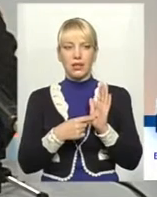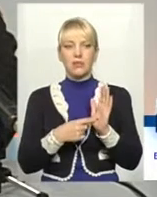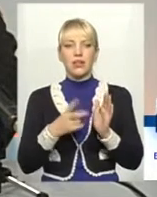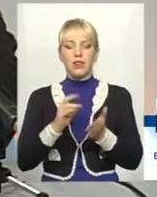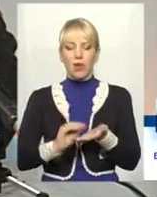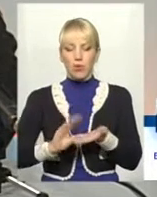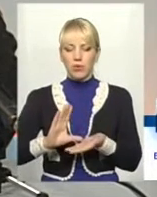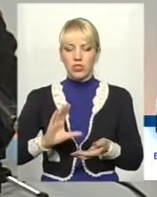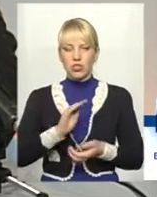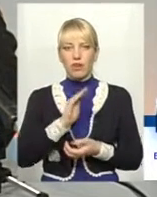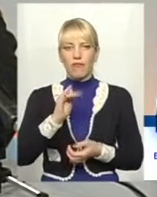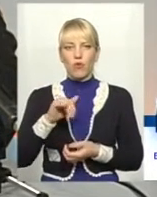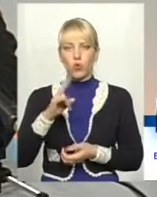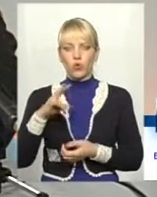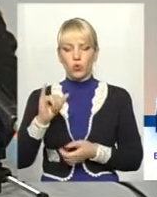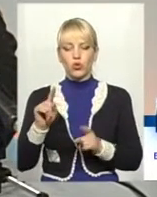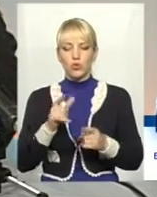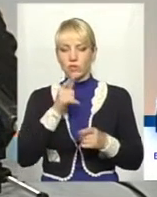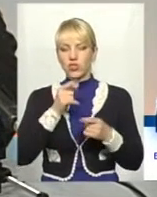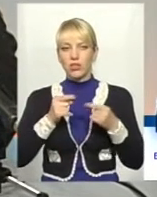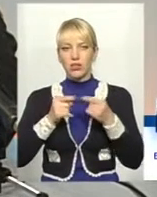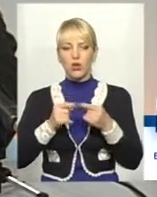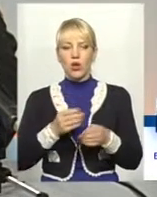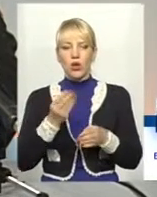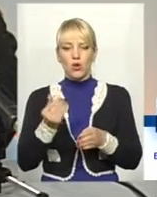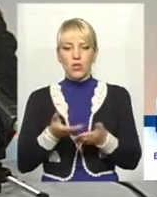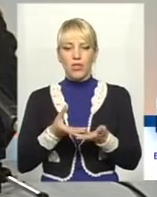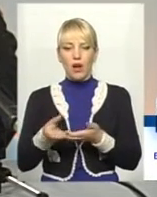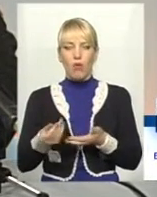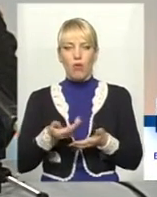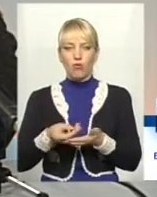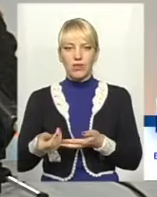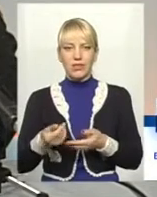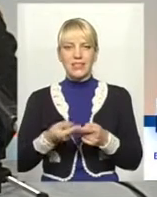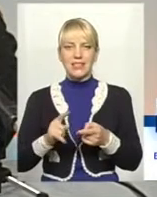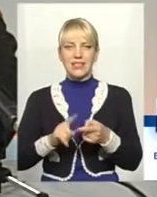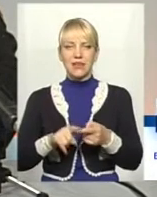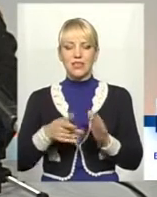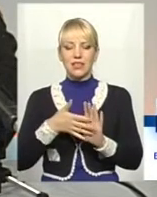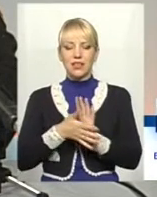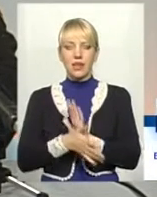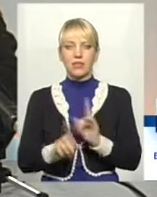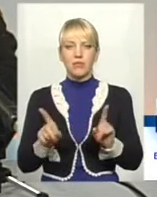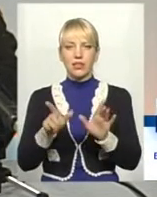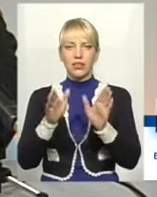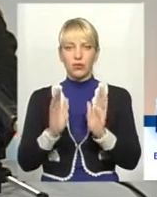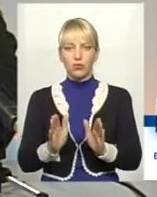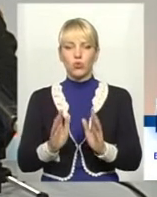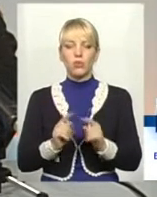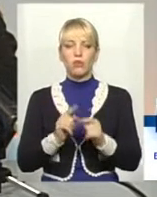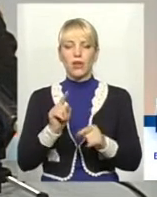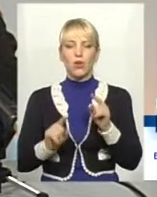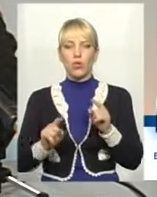фонду для того, щоб вчасно розраховуватися з тими затратами, які будуть періодично